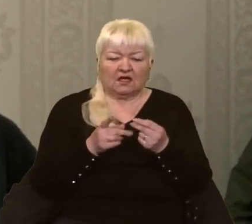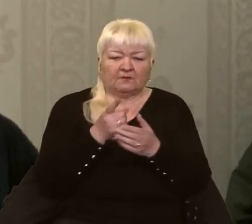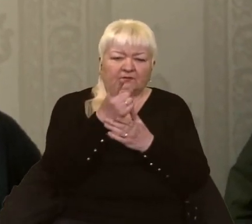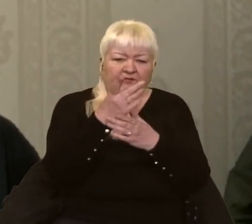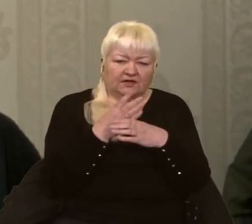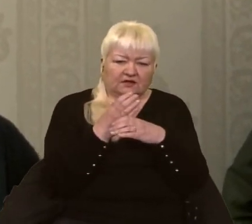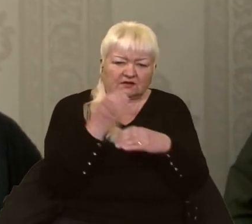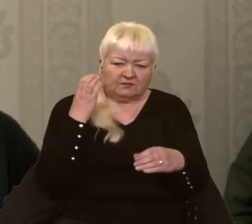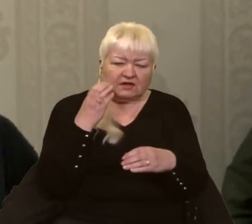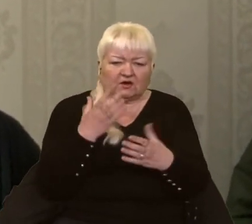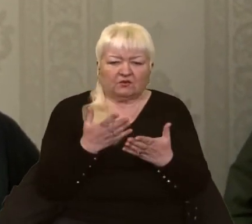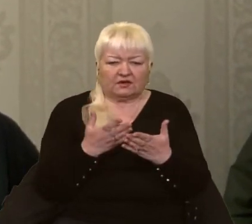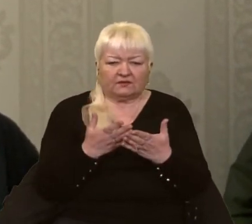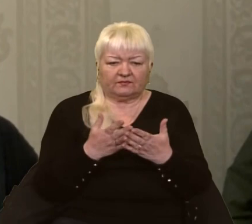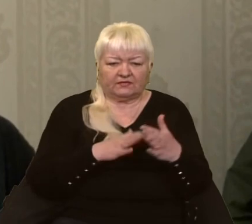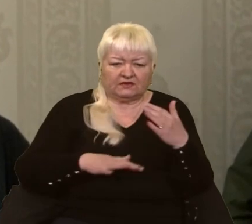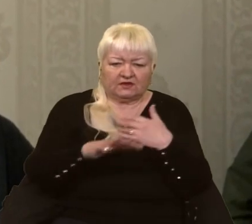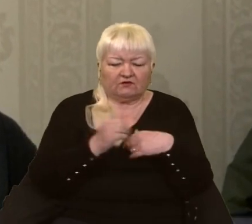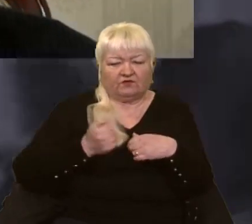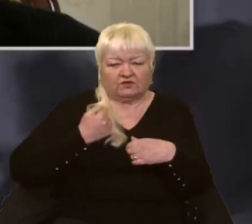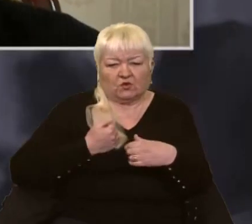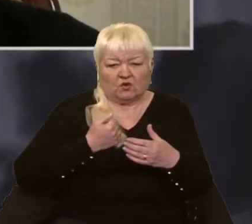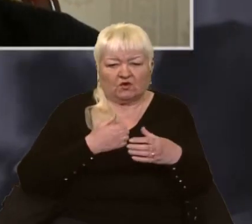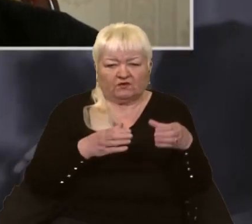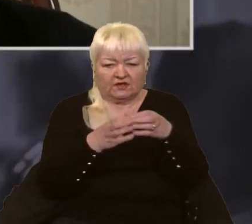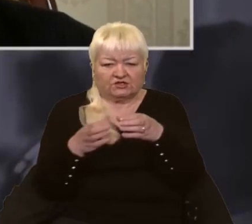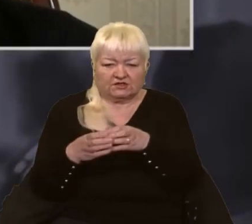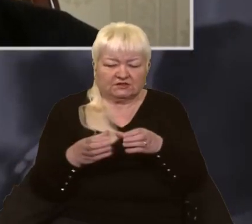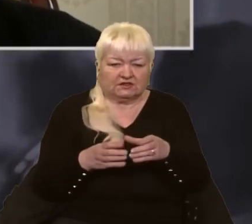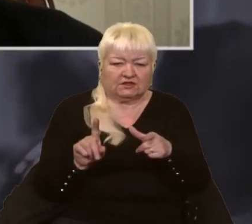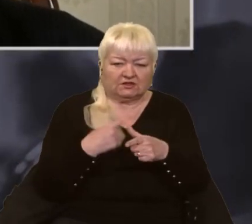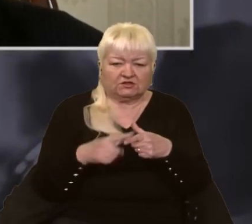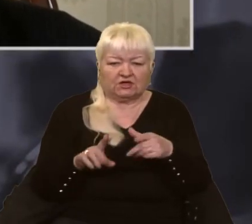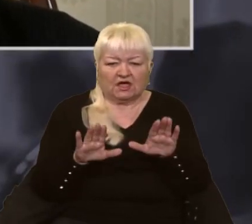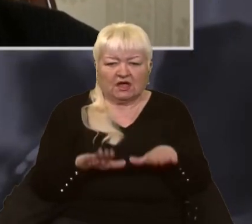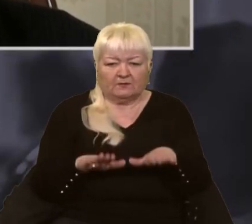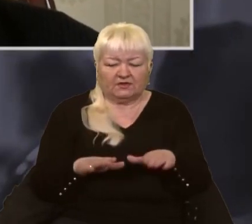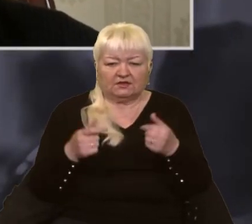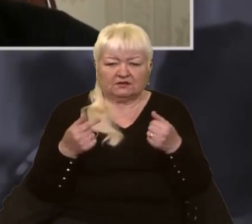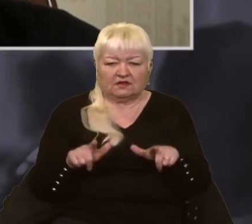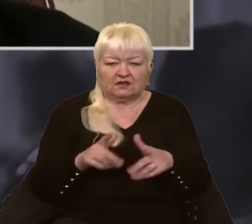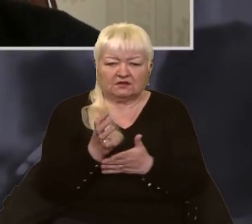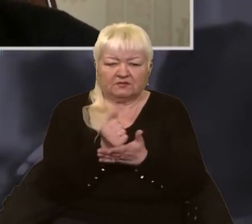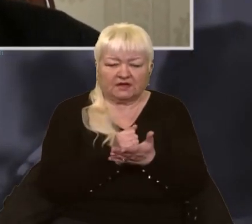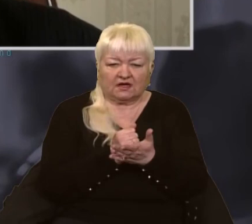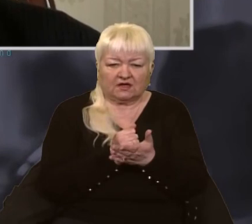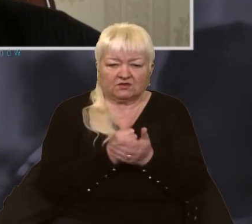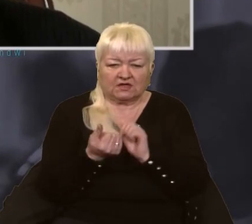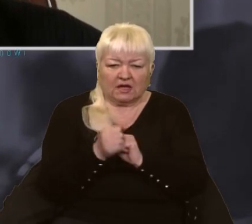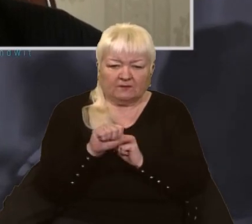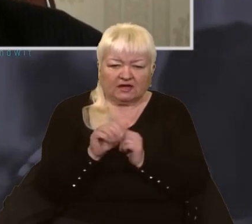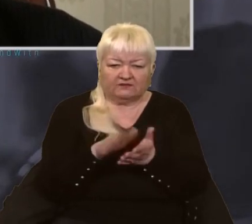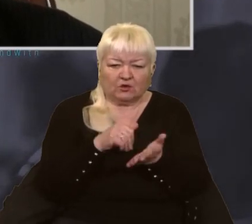ударам чи території військових частин, чи місць, де зберігаються паливно-мастильні